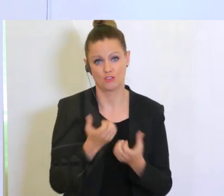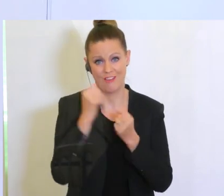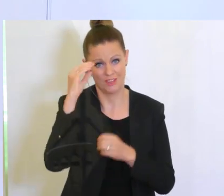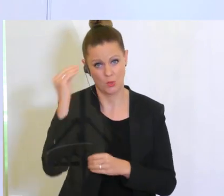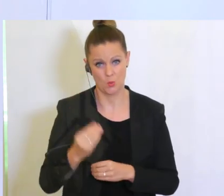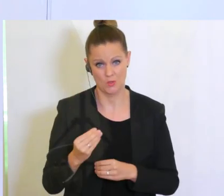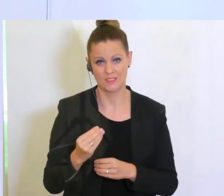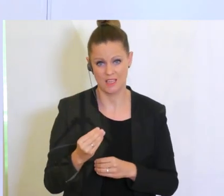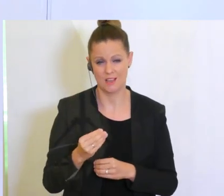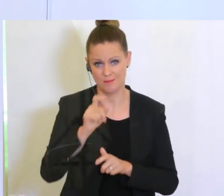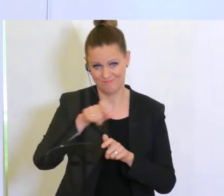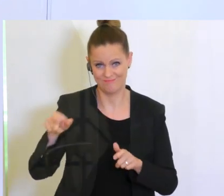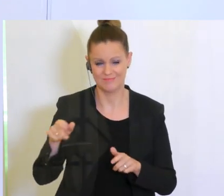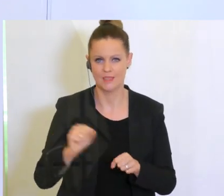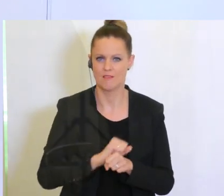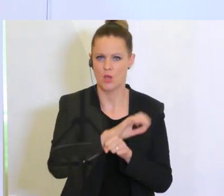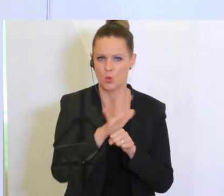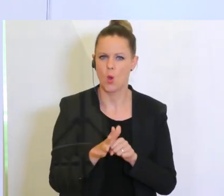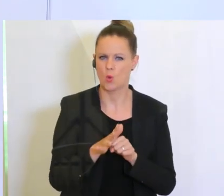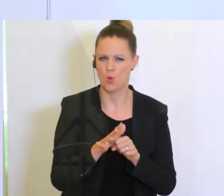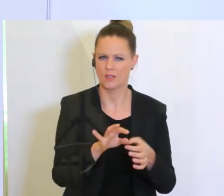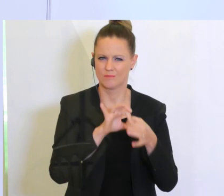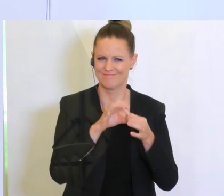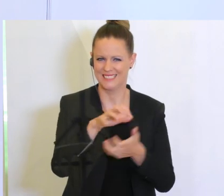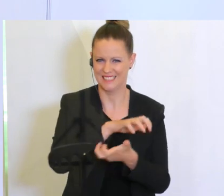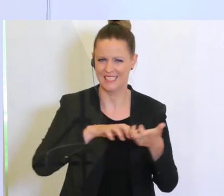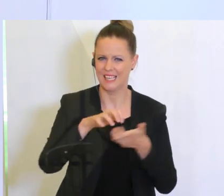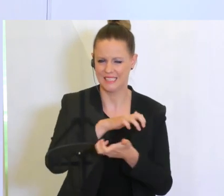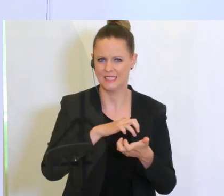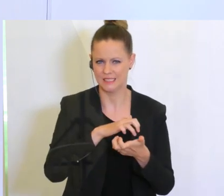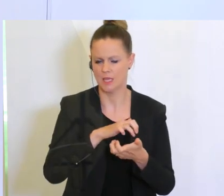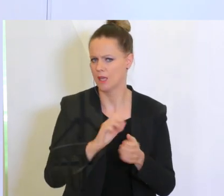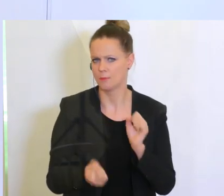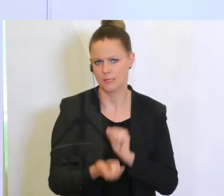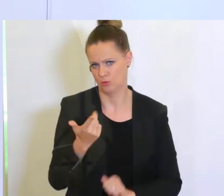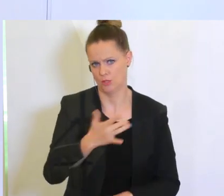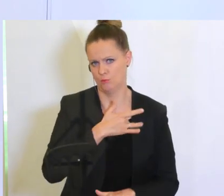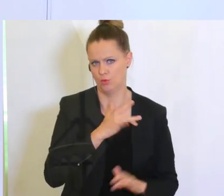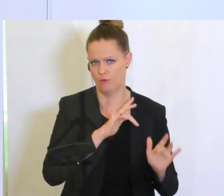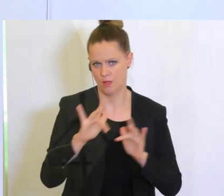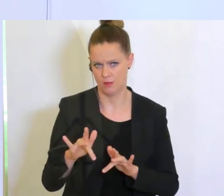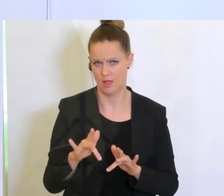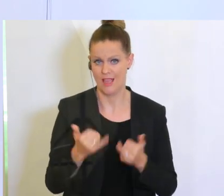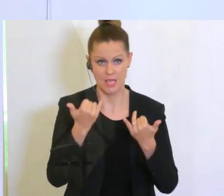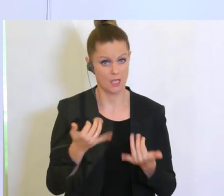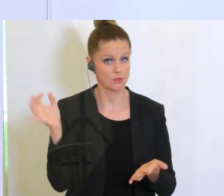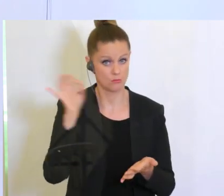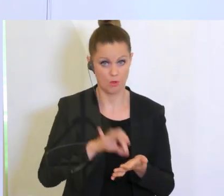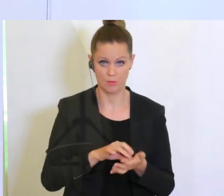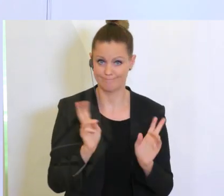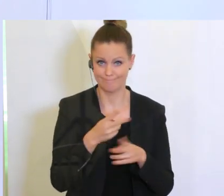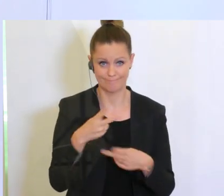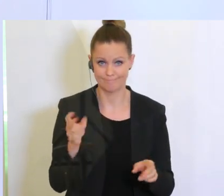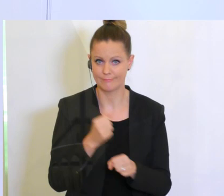in dieser Corona-bedingten Krise besonders betroffen sind, dass sie derzeit nicht